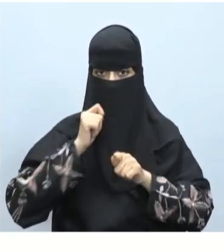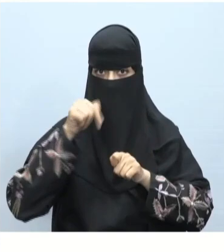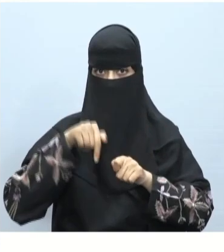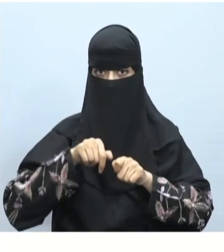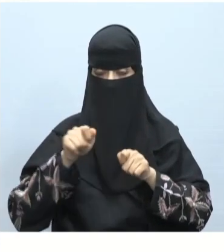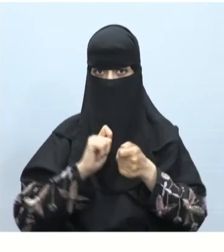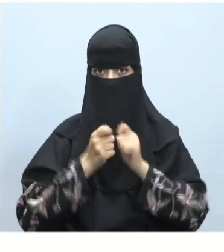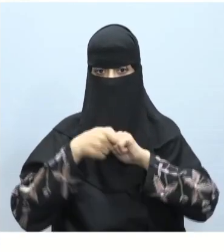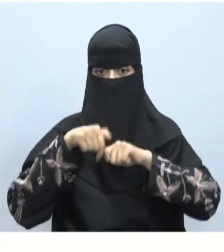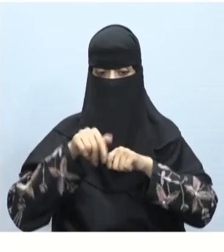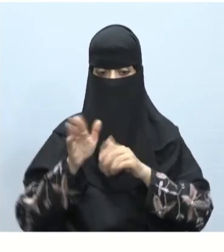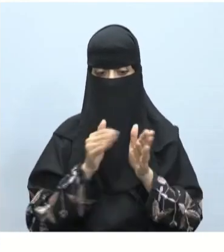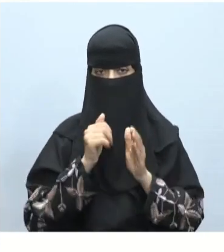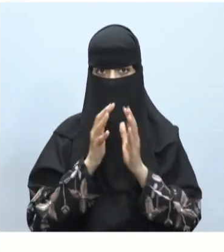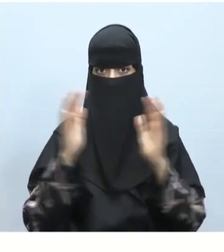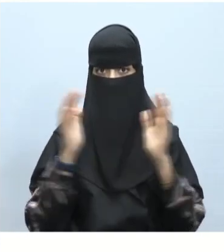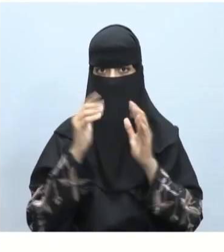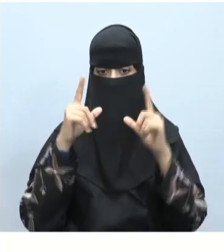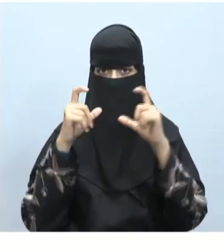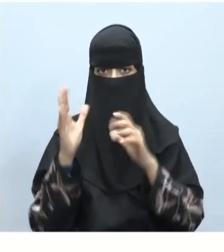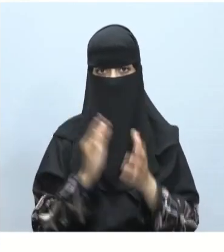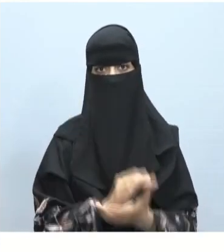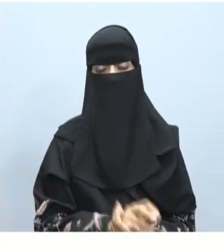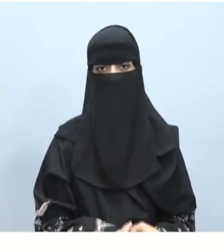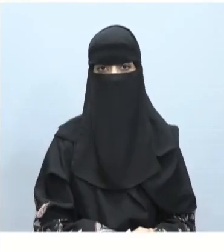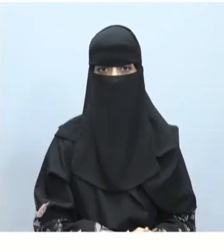المقابض لتغيير حجم الصورة